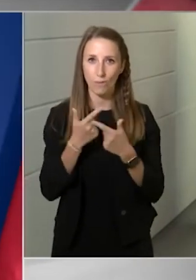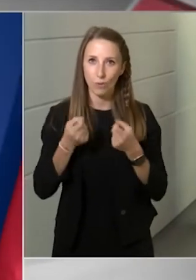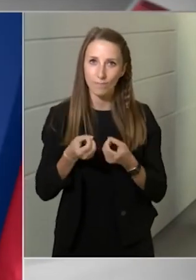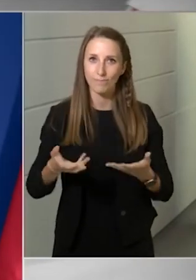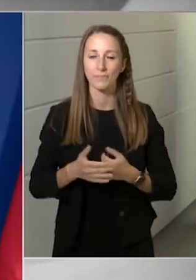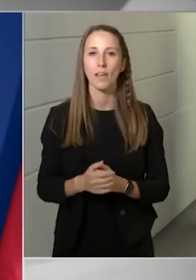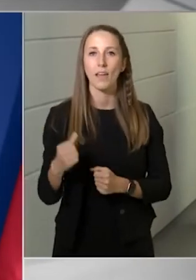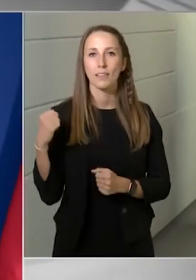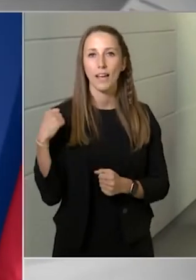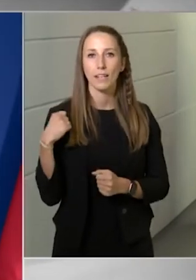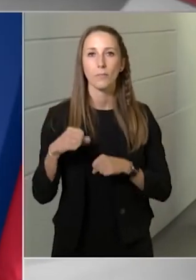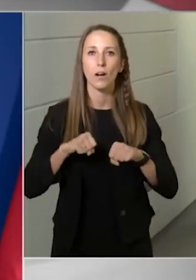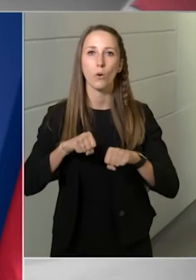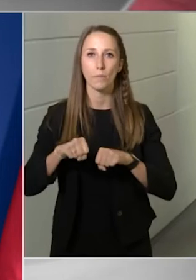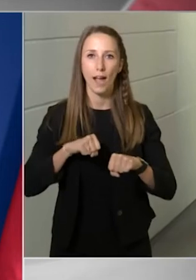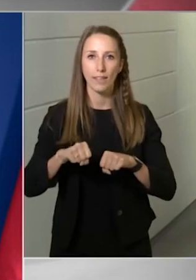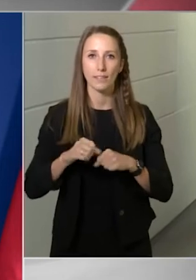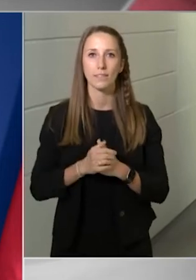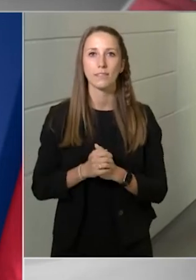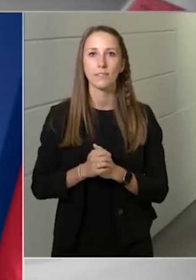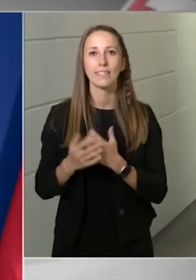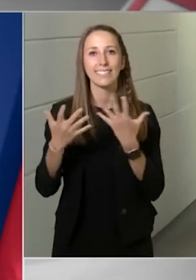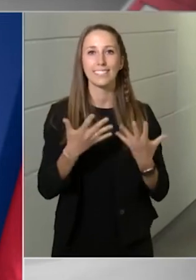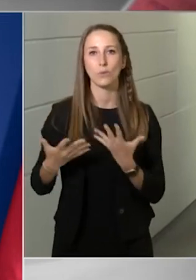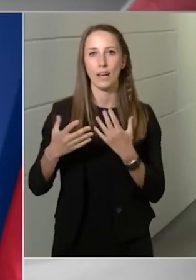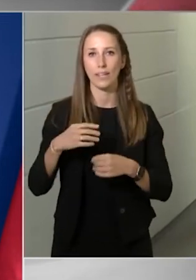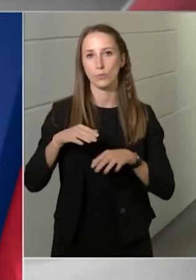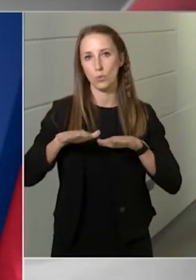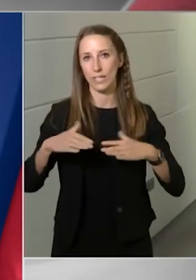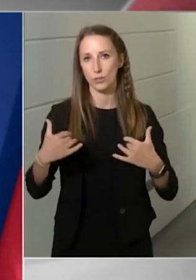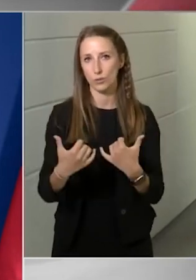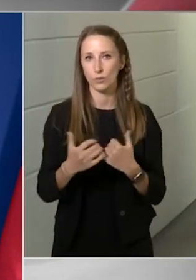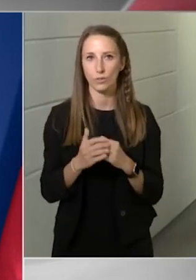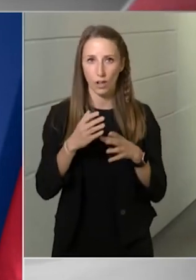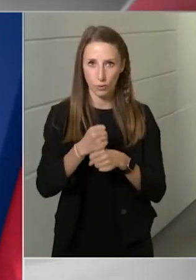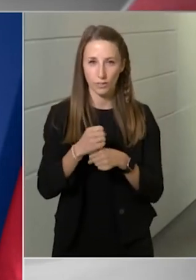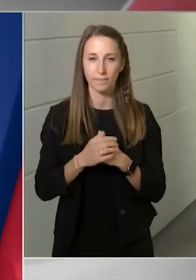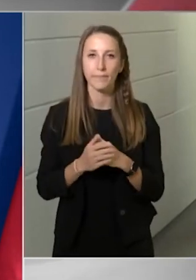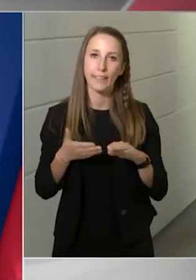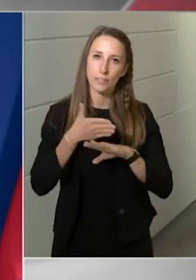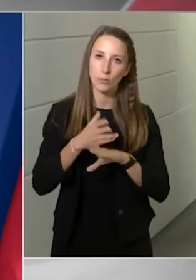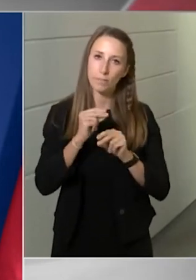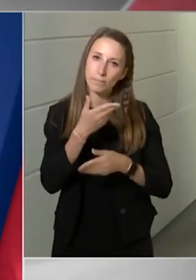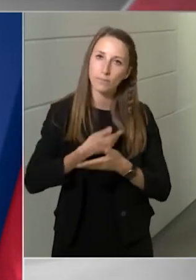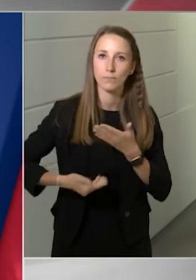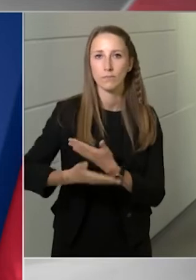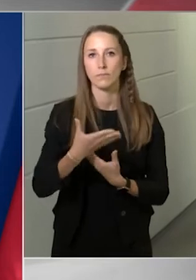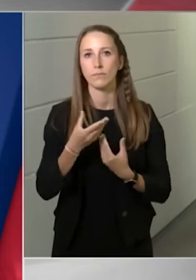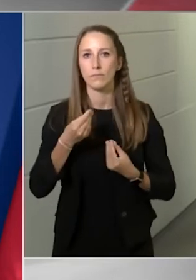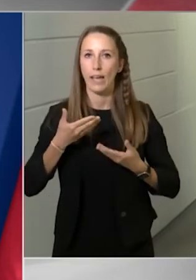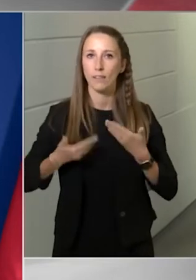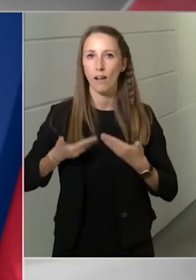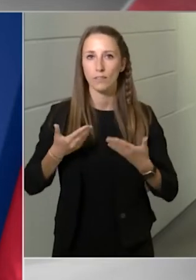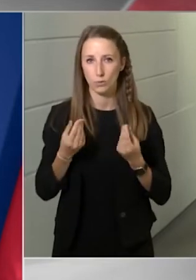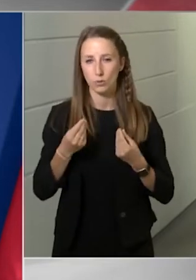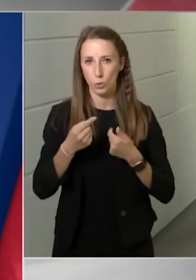Gulyás Gergely a csütörtöki kormányinfon. A kormánya múlt héten részletesen válaszolt a bizottság megkeresésére, és négy pontban